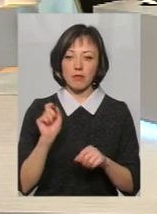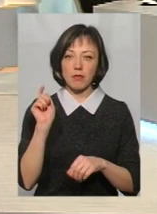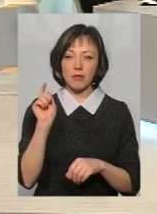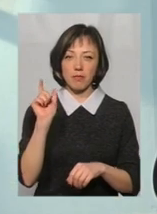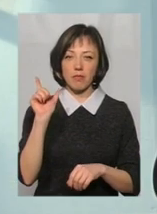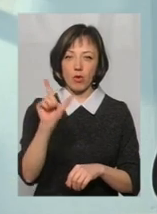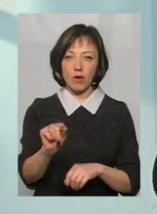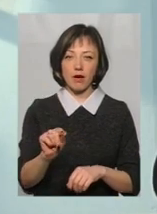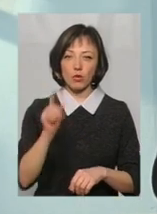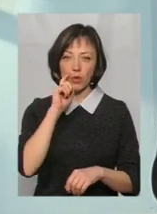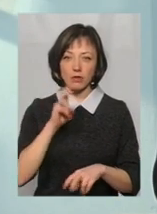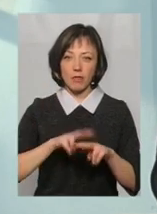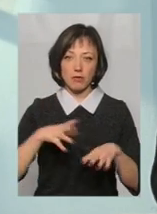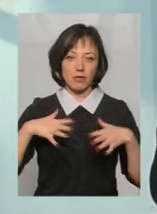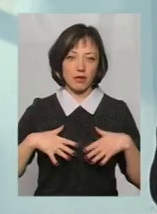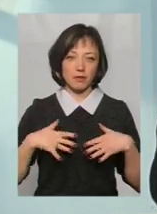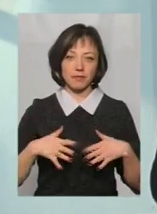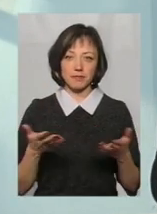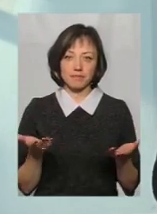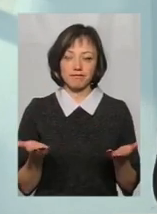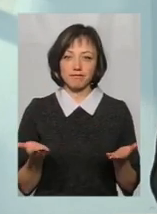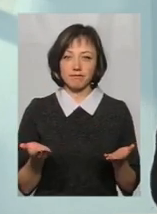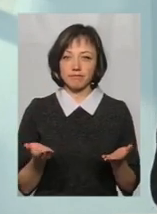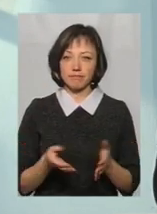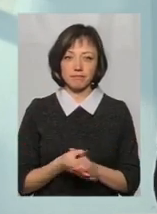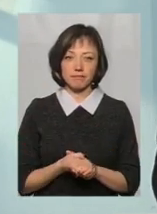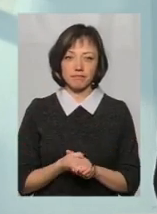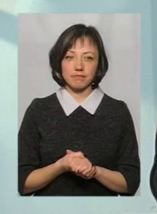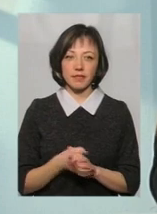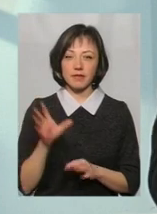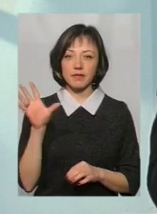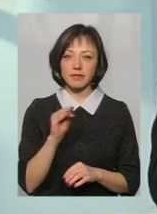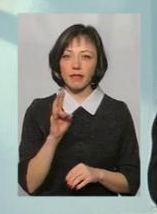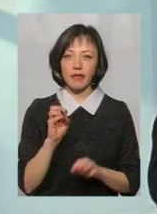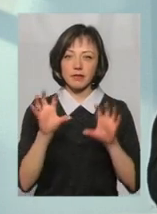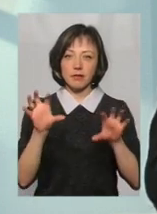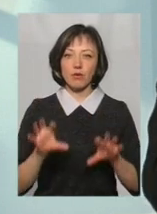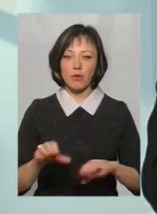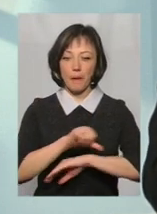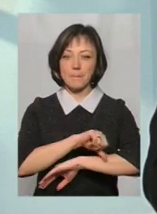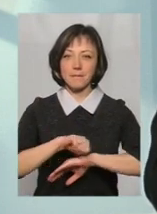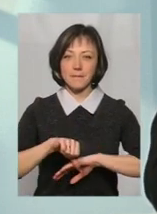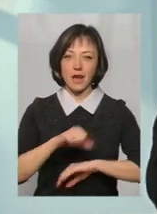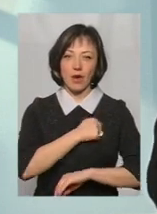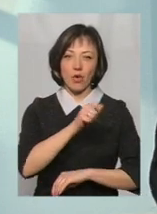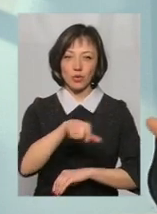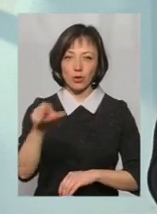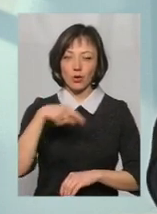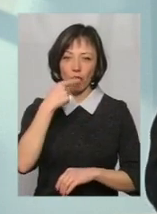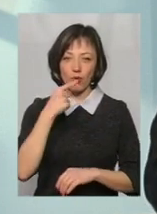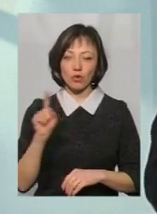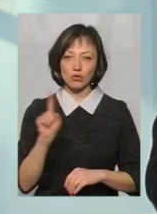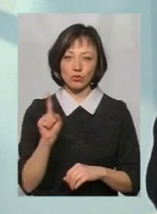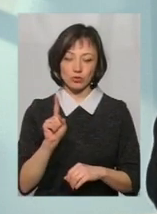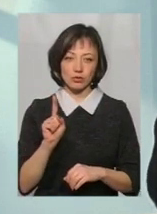паспортом в Крим. Ну, всіх ті незаконні прикордонники говорять про те, що,